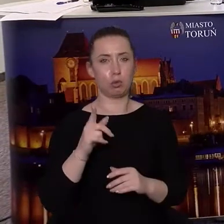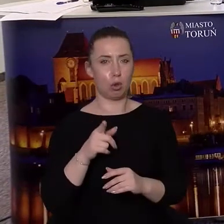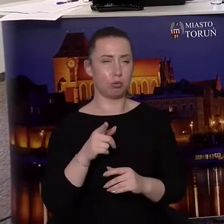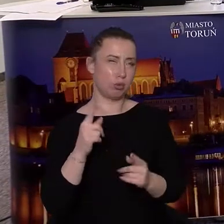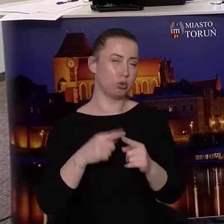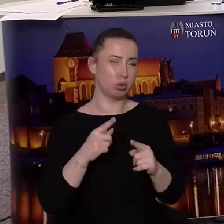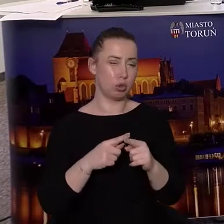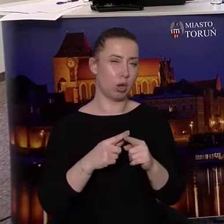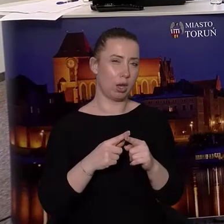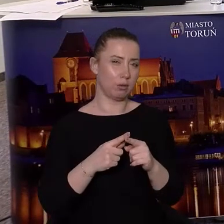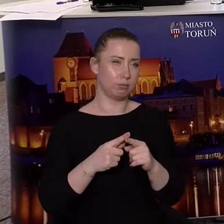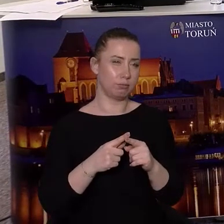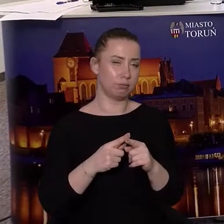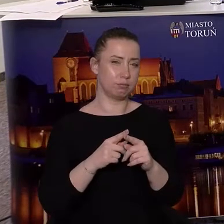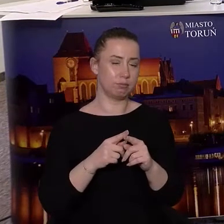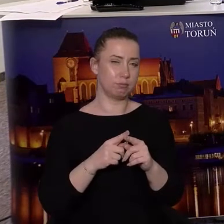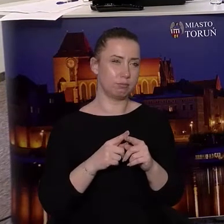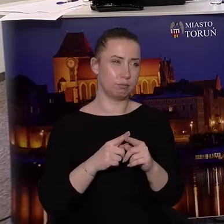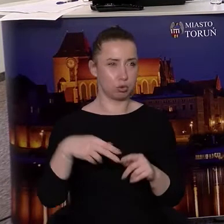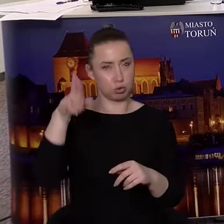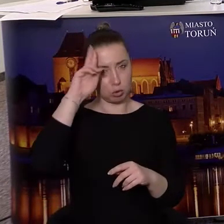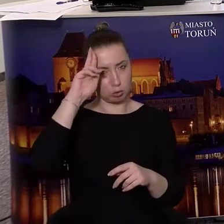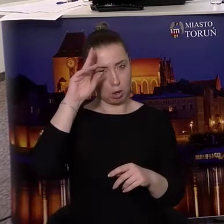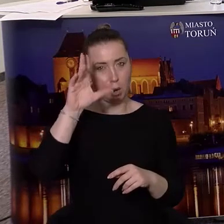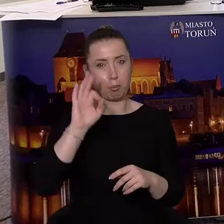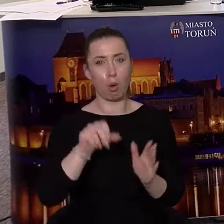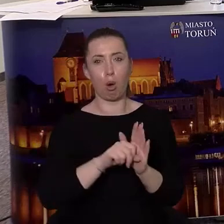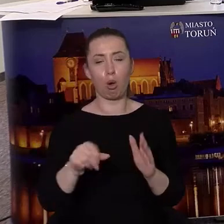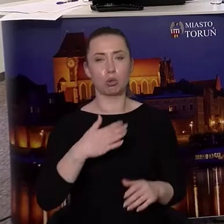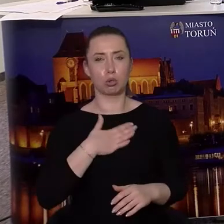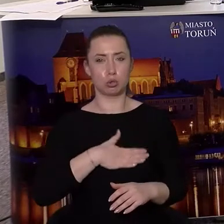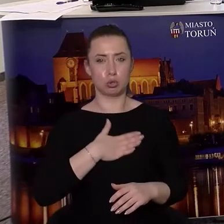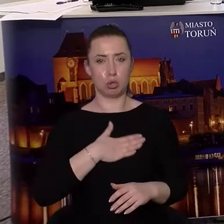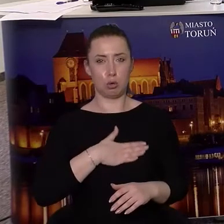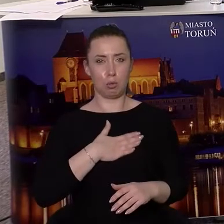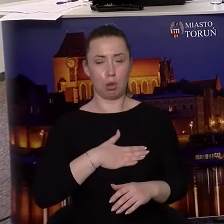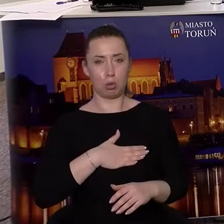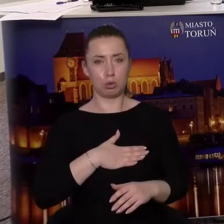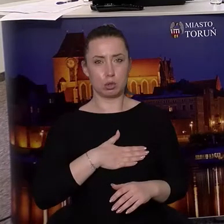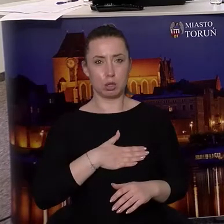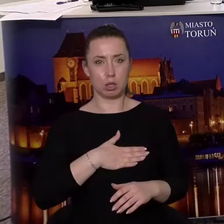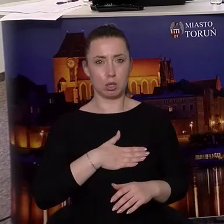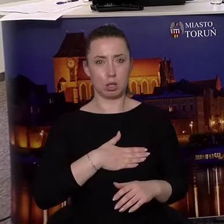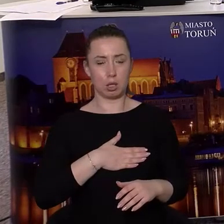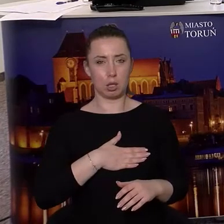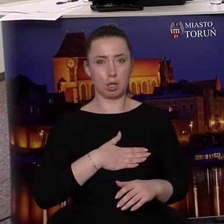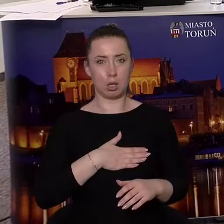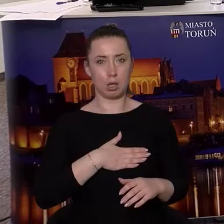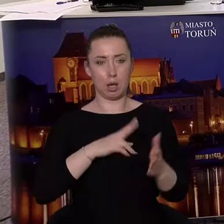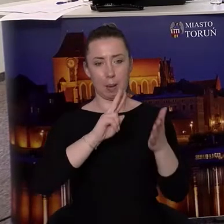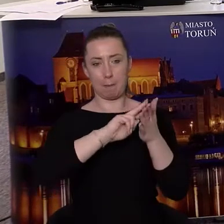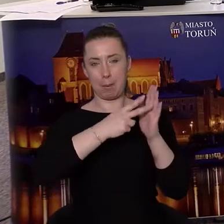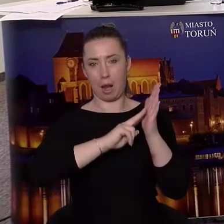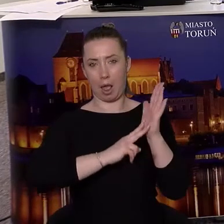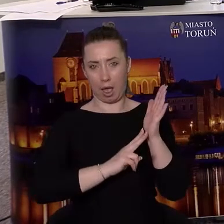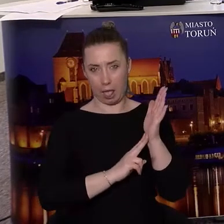logiczne, bo od najbliższego, od najbliższej soboty rozkład jazdy komunikacji miejskiej chyba we